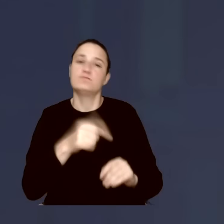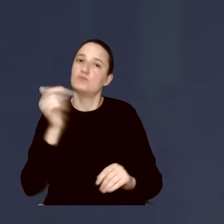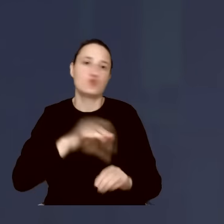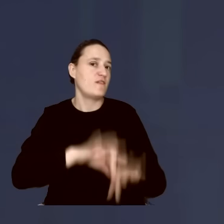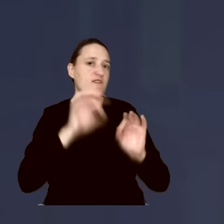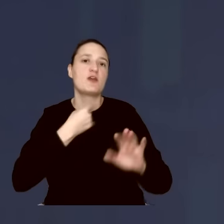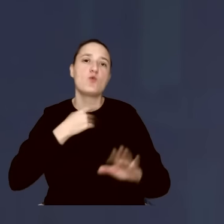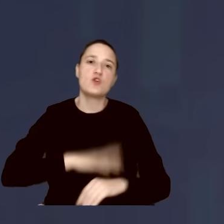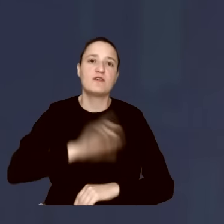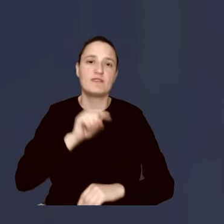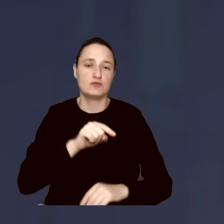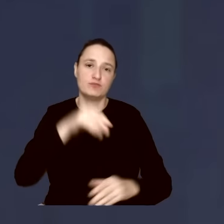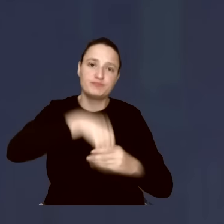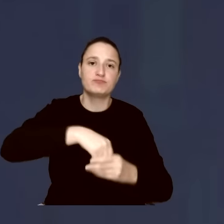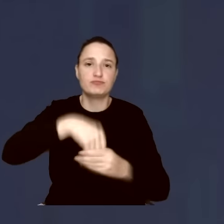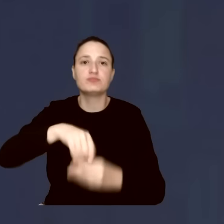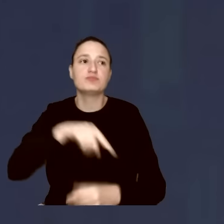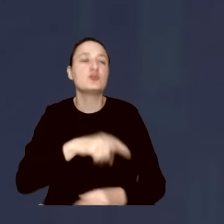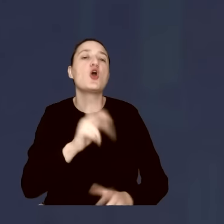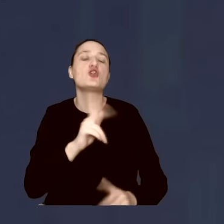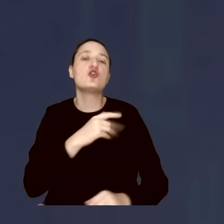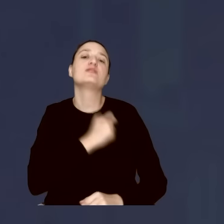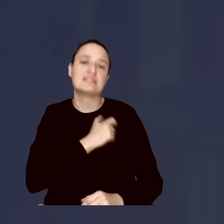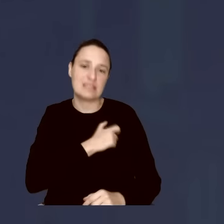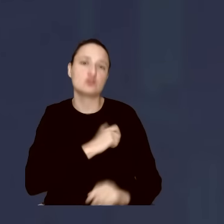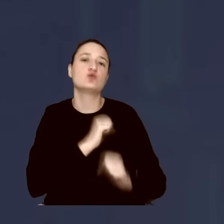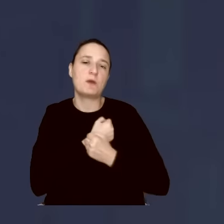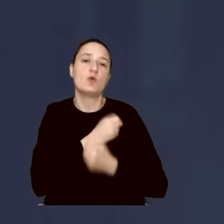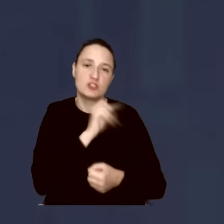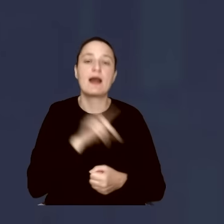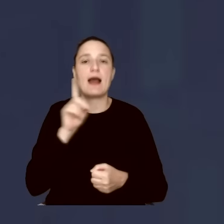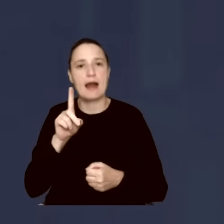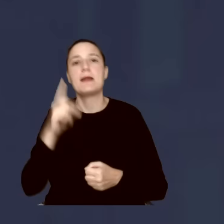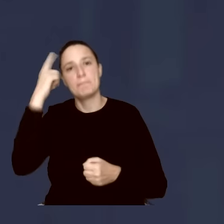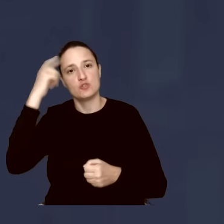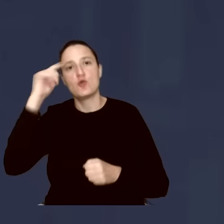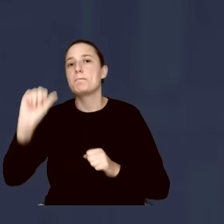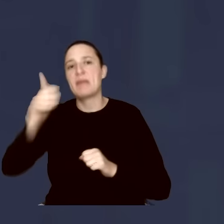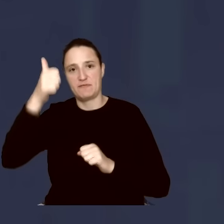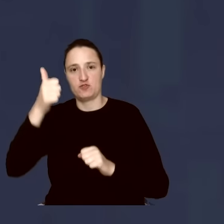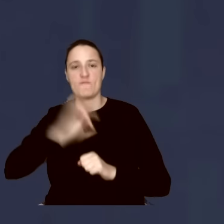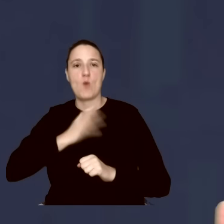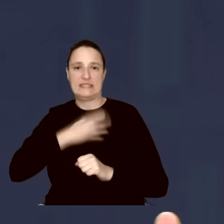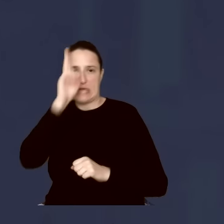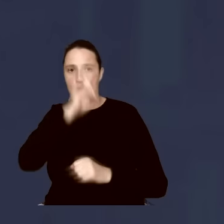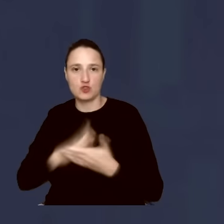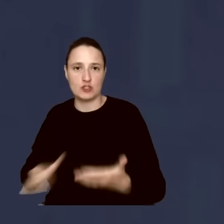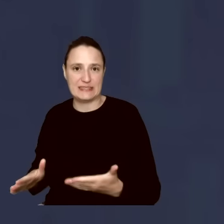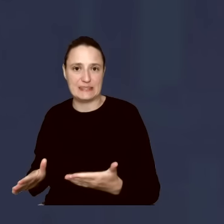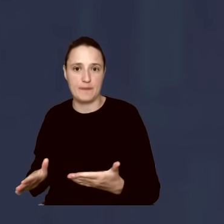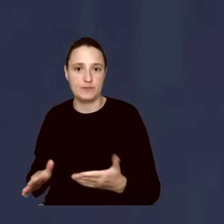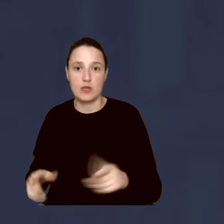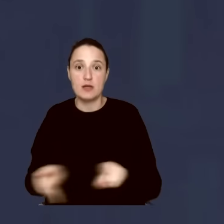mają miłość w sercu, ale na pierwszym miejscu miłość do swojej ojczyzny i do swoich, bo jest coś takiego, jak ordo caritatis,